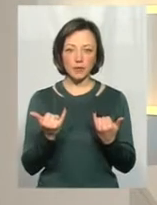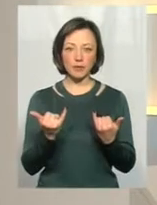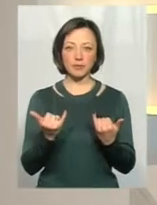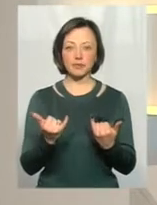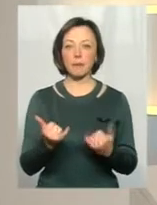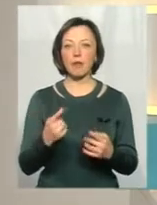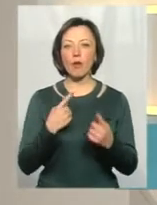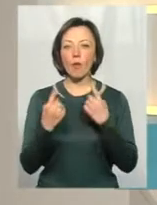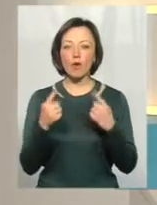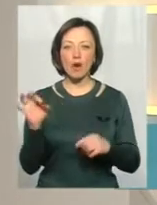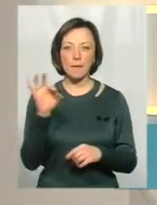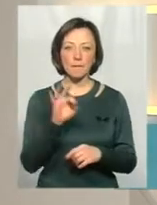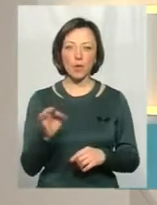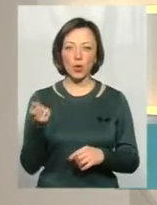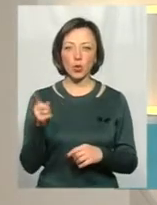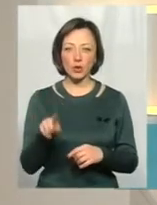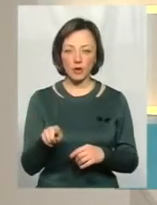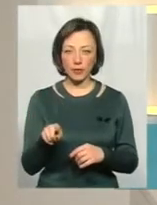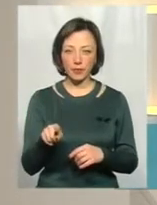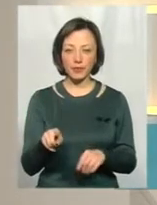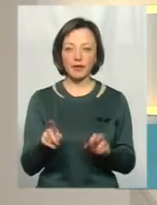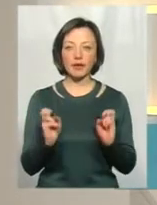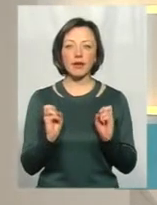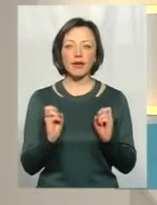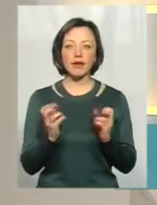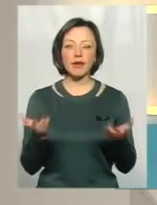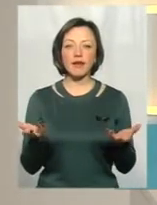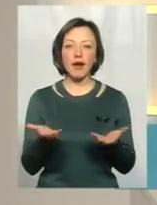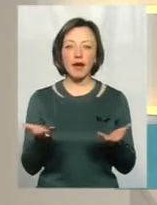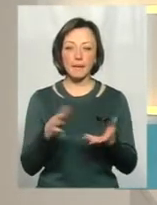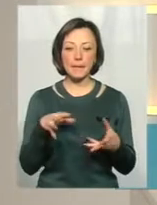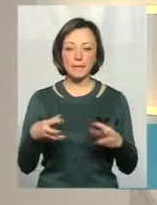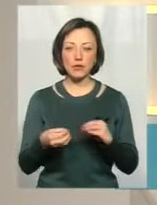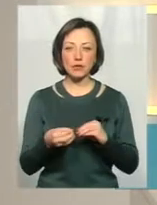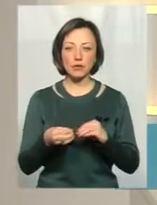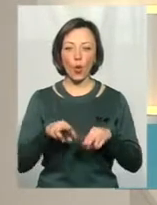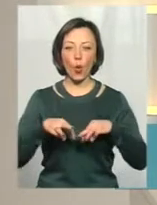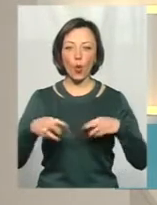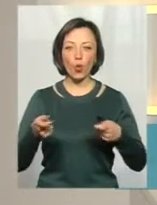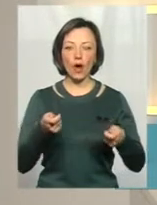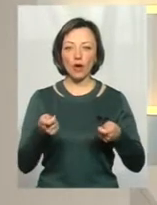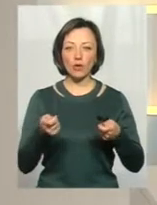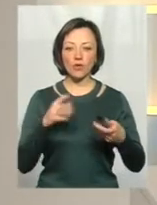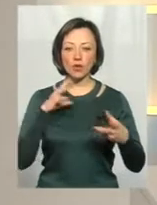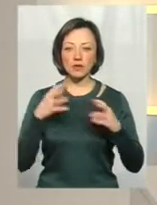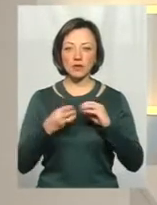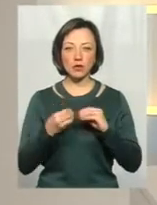Рибак. Сьогодні ми говоримо про те, які ж підсумки урядового звіту сьогодні почули